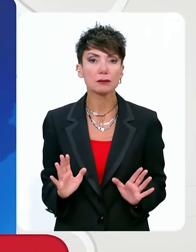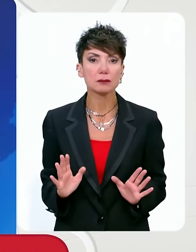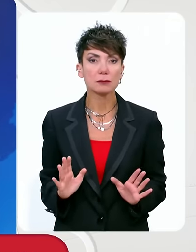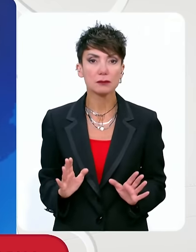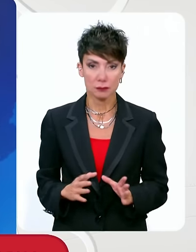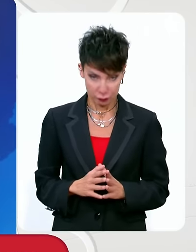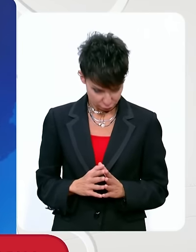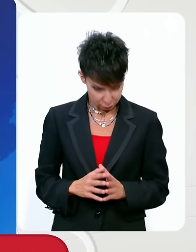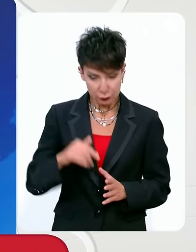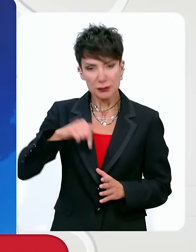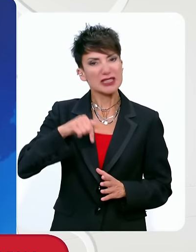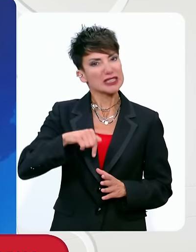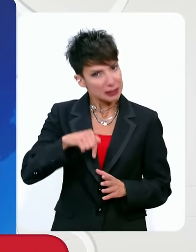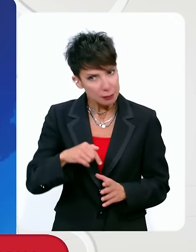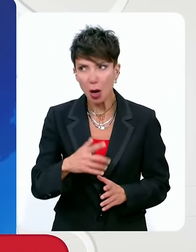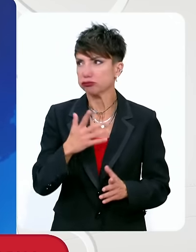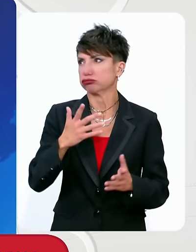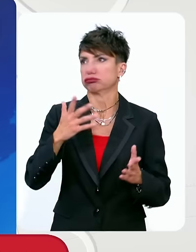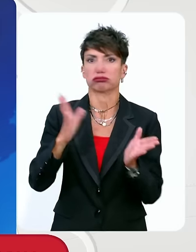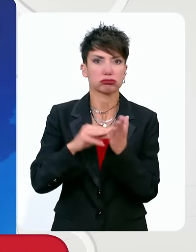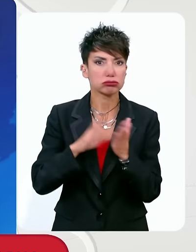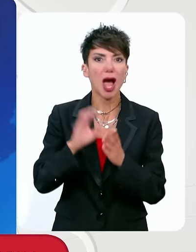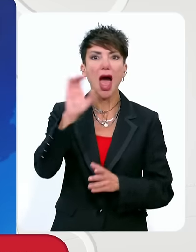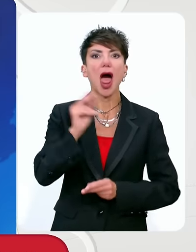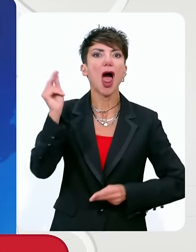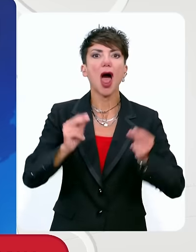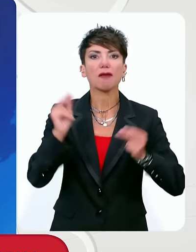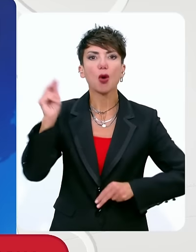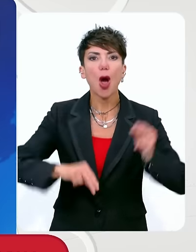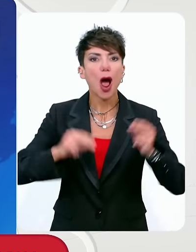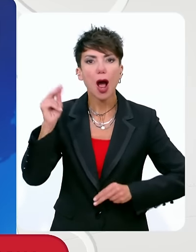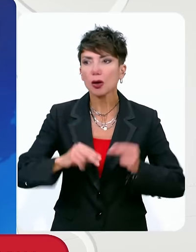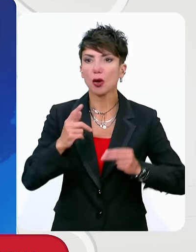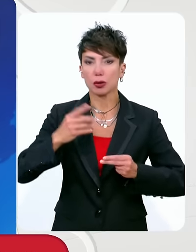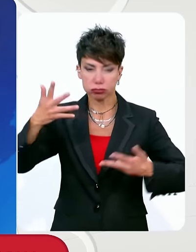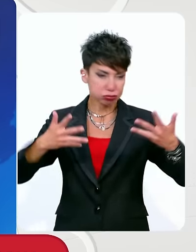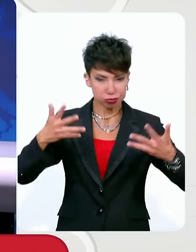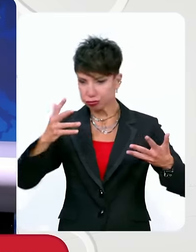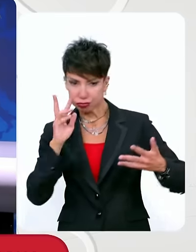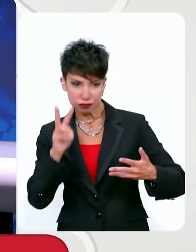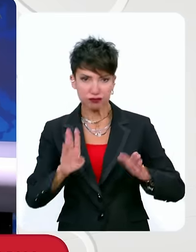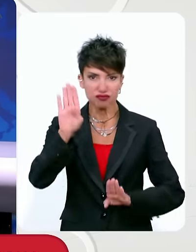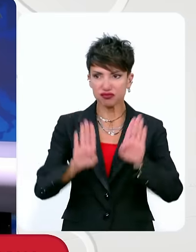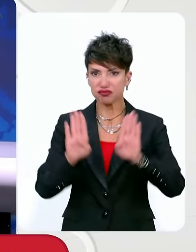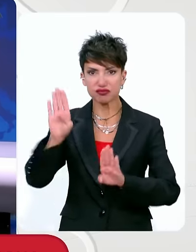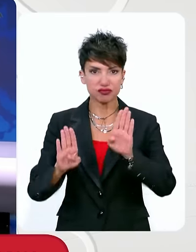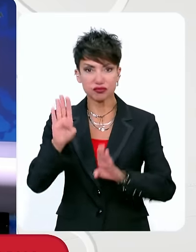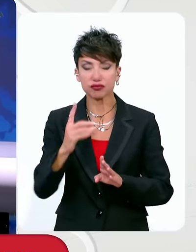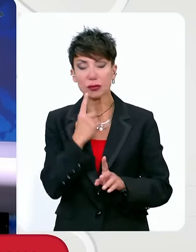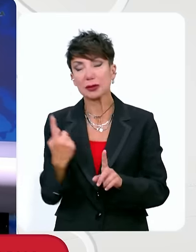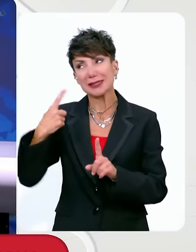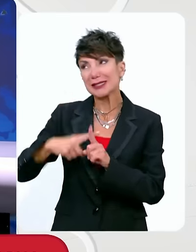στην πολιτική, με βάση και τις μετρήσεις ενώπιση των ευρωεκλογών, αλλά νομίζω και την παγιωμένη εικόνα που έχουμε για τις εθνικές εκλογές. Πολύ